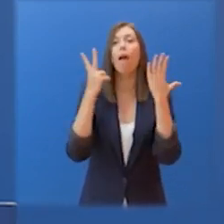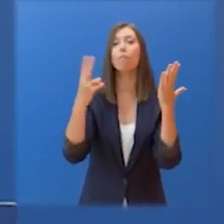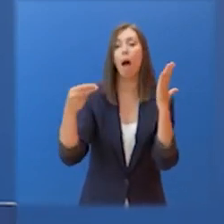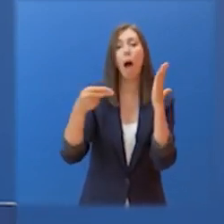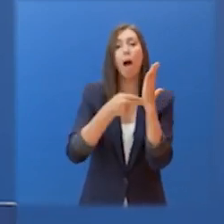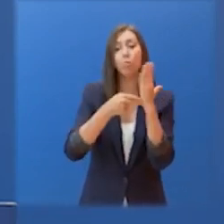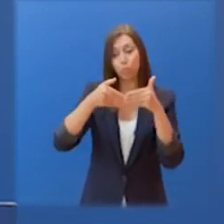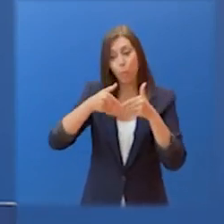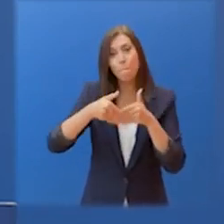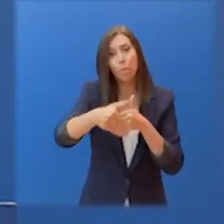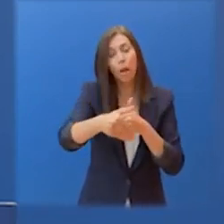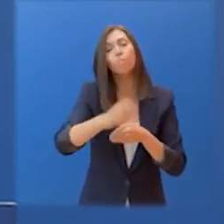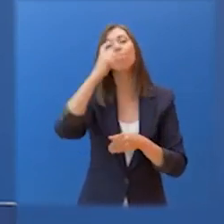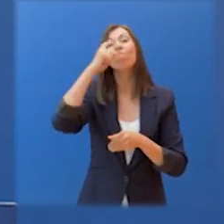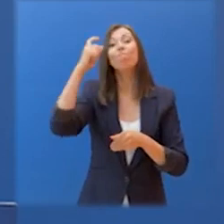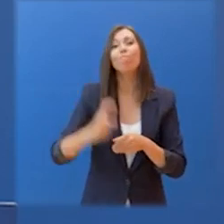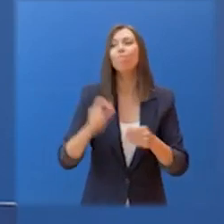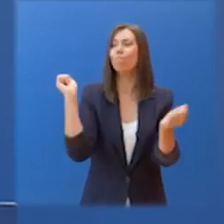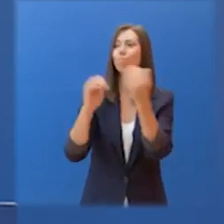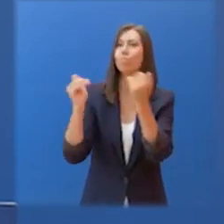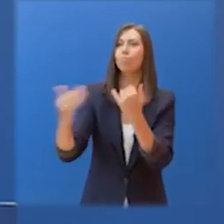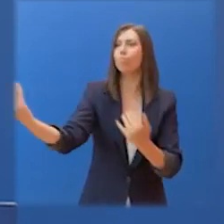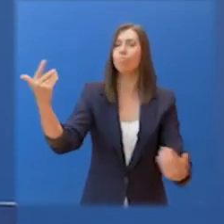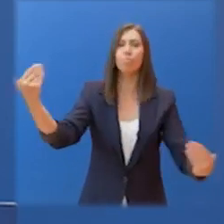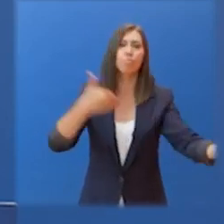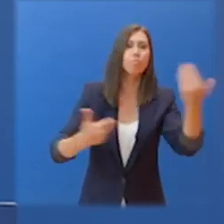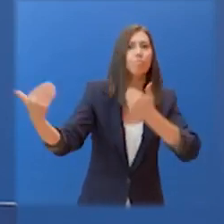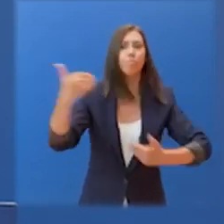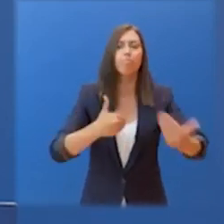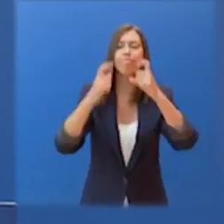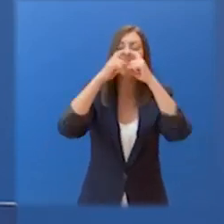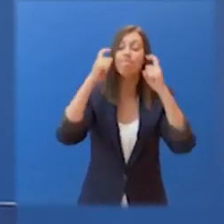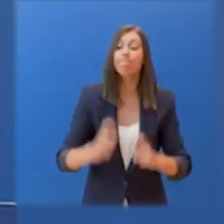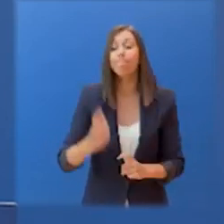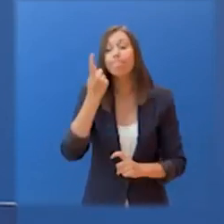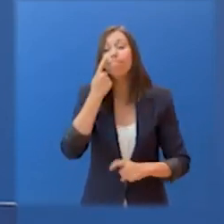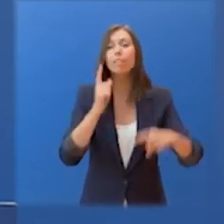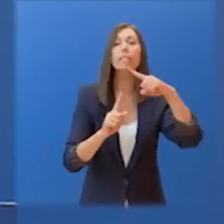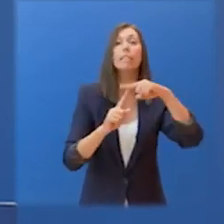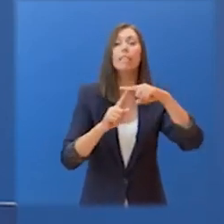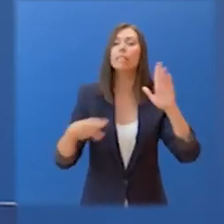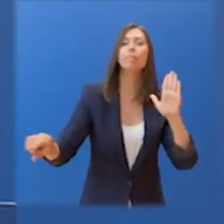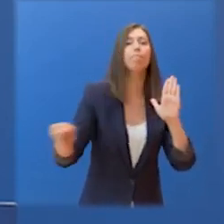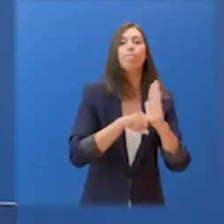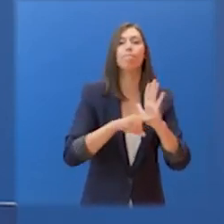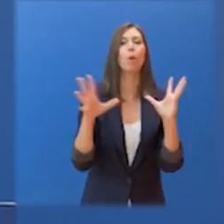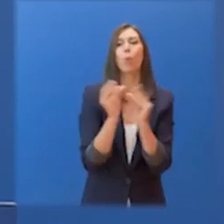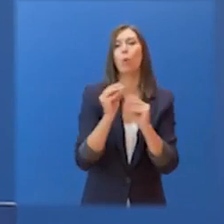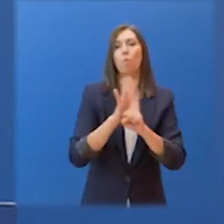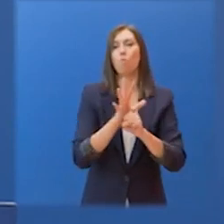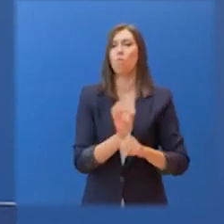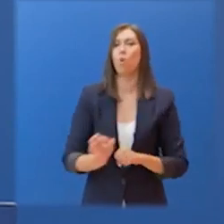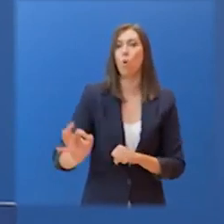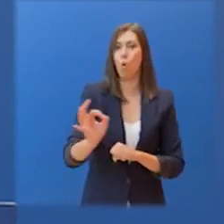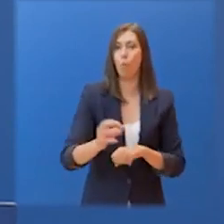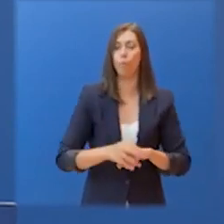η προσκόμιση αρνητικού τεστ μοριακού ελέγχου για όλους τους εισερχόμενους από τα χερσαία σύνορα. Το τεστ θα